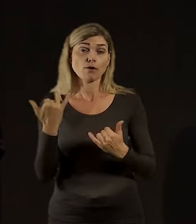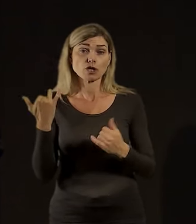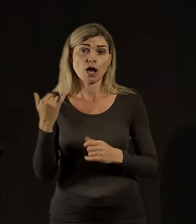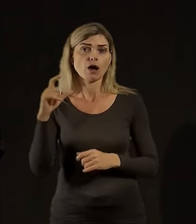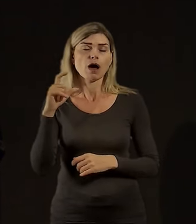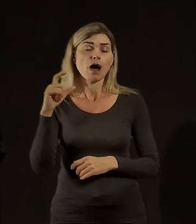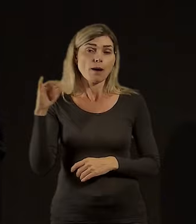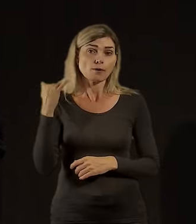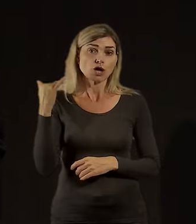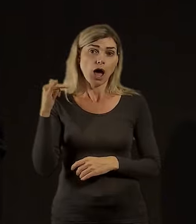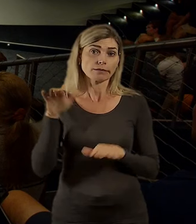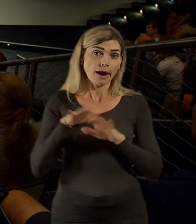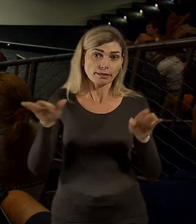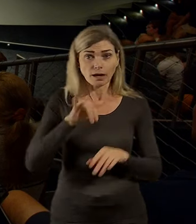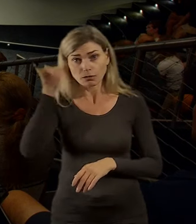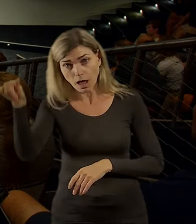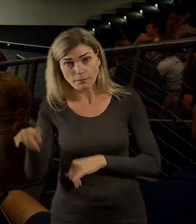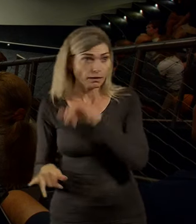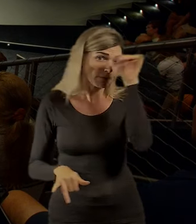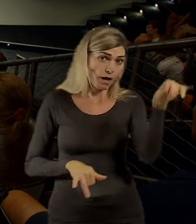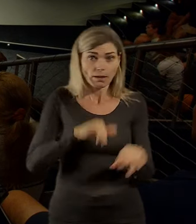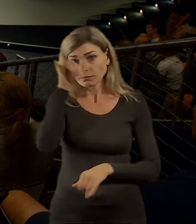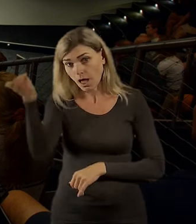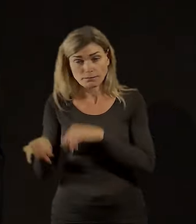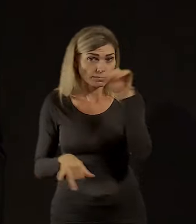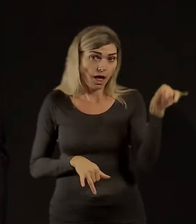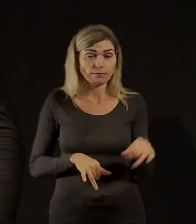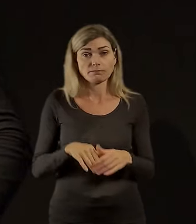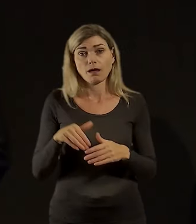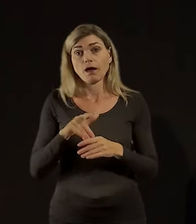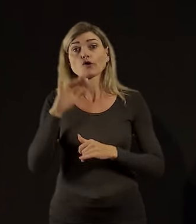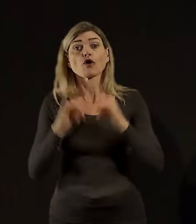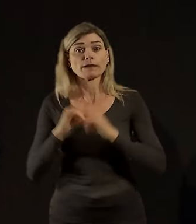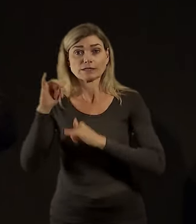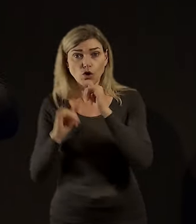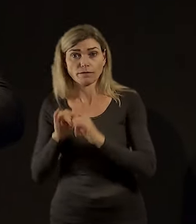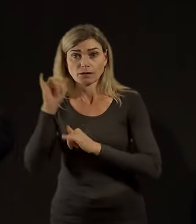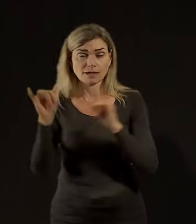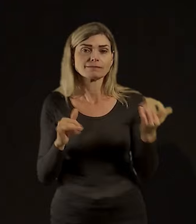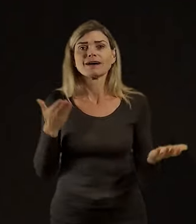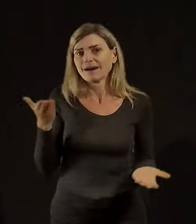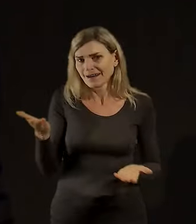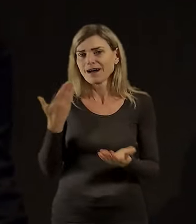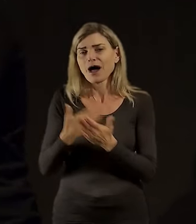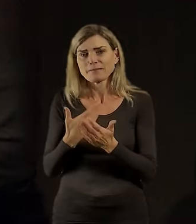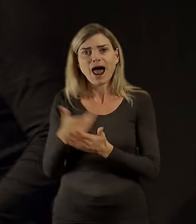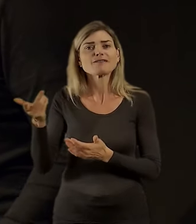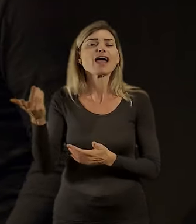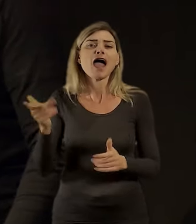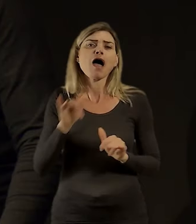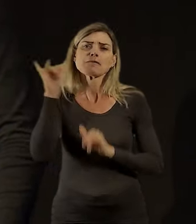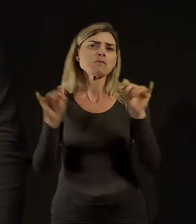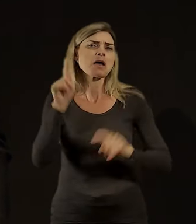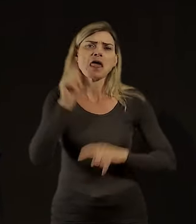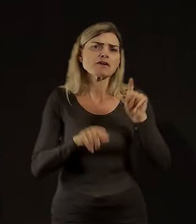Každou chvíli na nějaký jiný konferenci. Tak on přednášil 15-minuto ve městě a ne o udržitelnosti, takže on mu to má jednodušší.